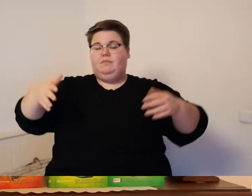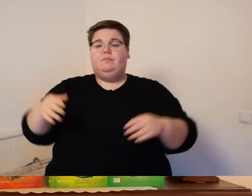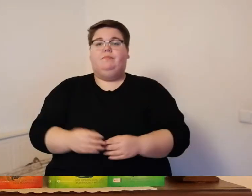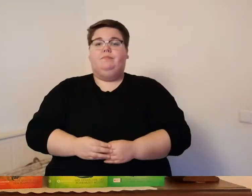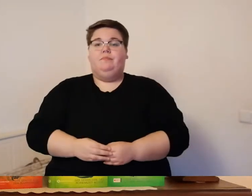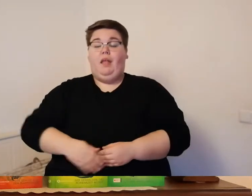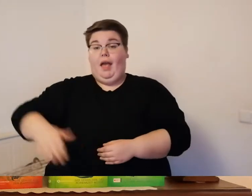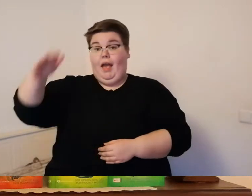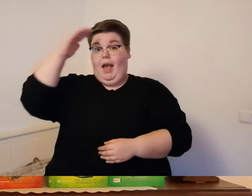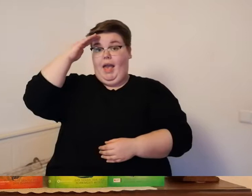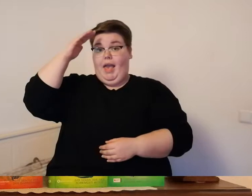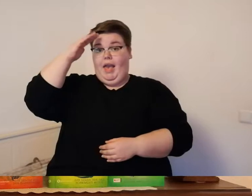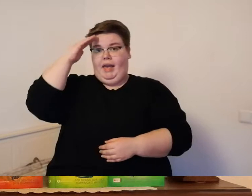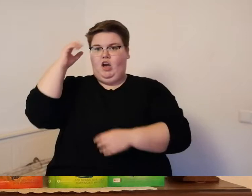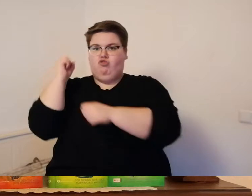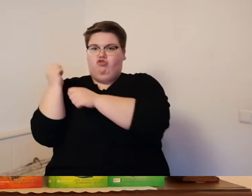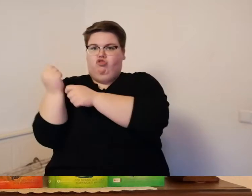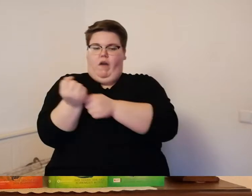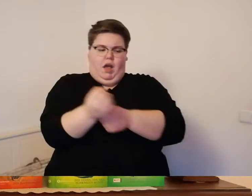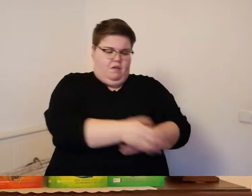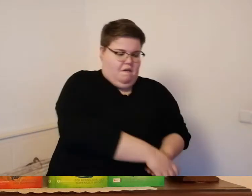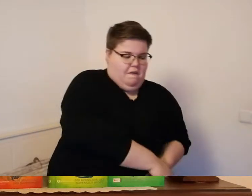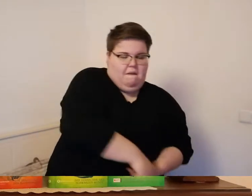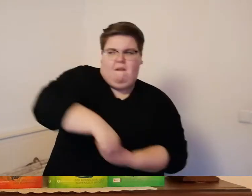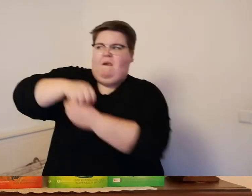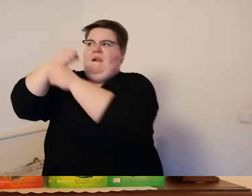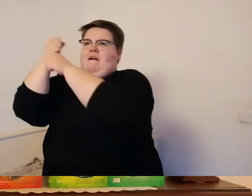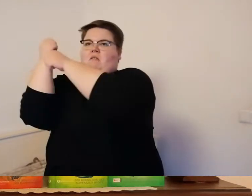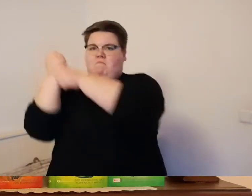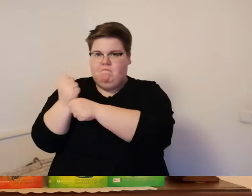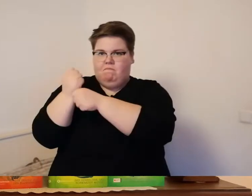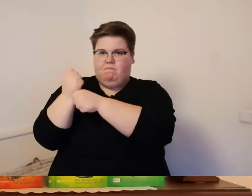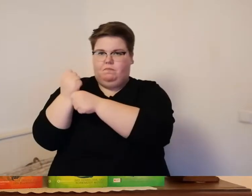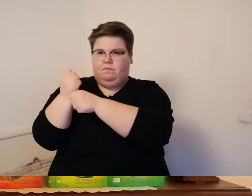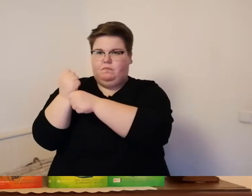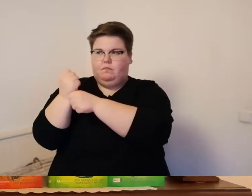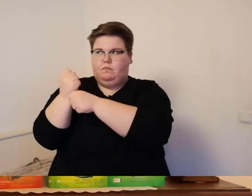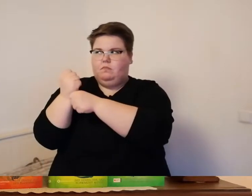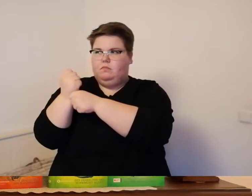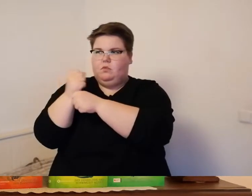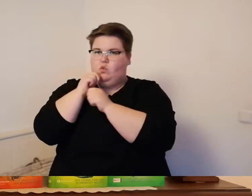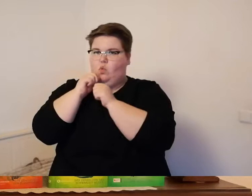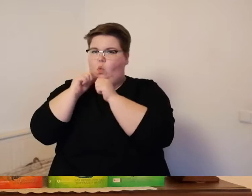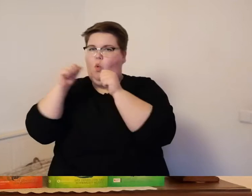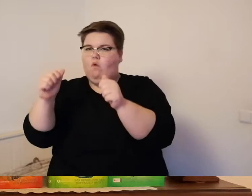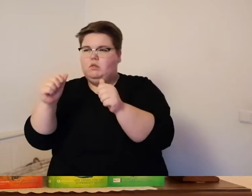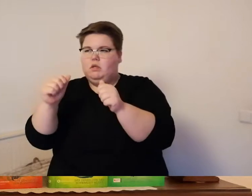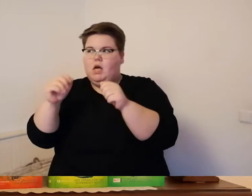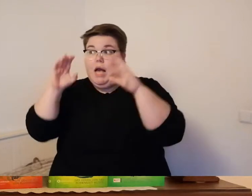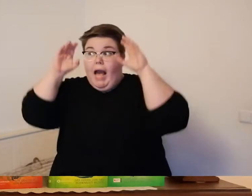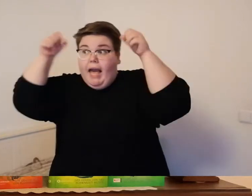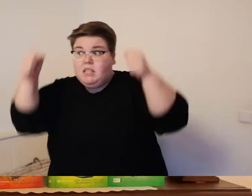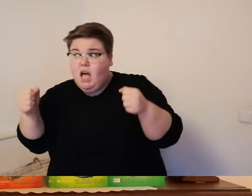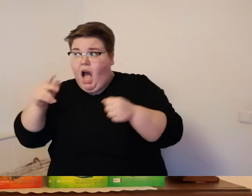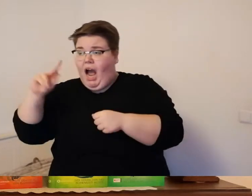sich bereit für den kampf greta kathlena fragte er laut wenn die mädchen hier waren dann mussten sie ihn